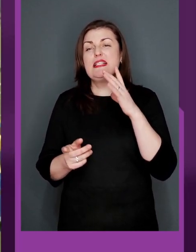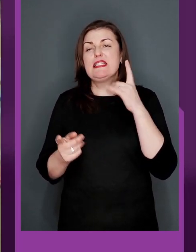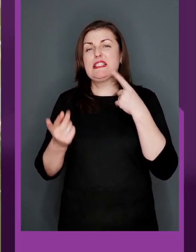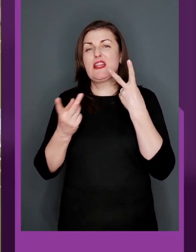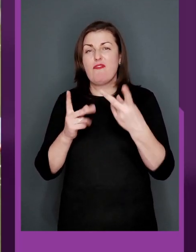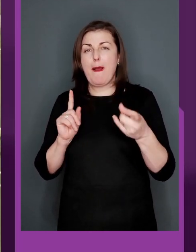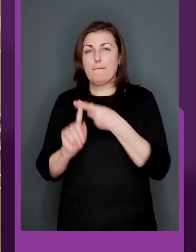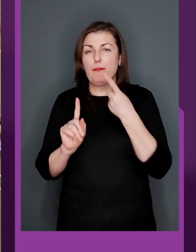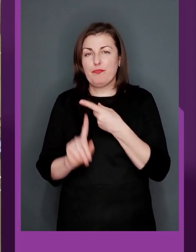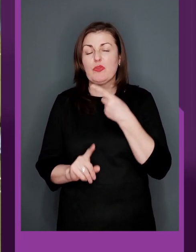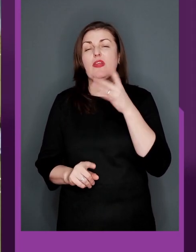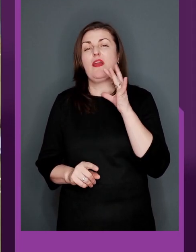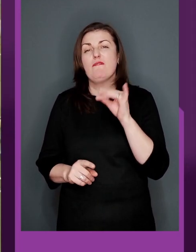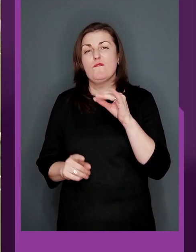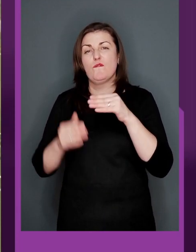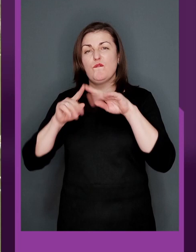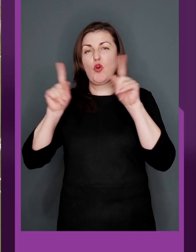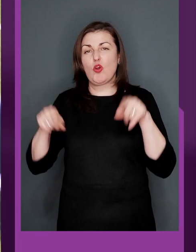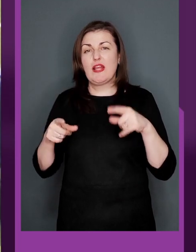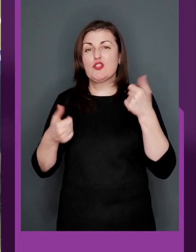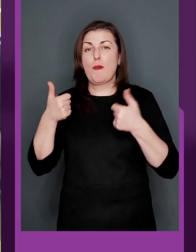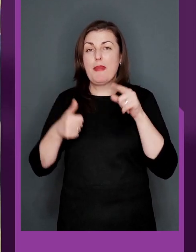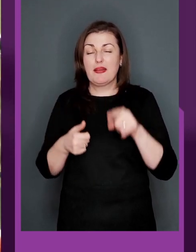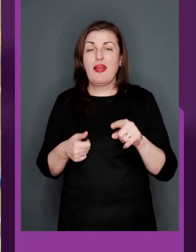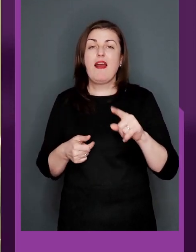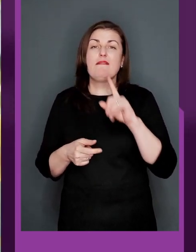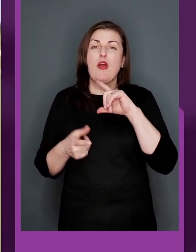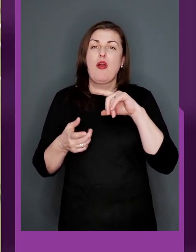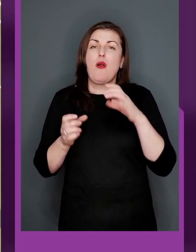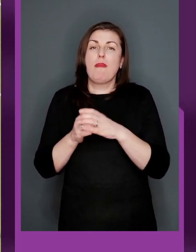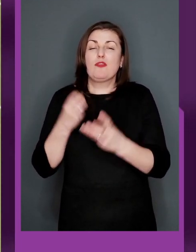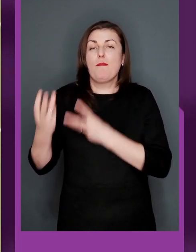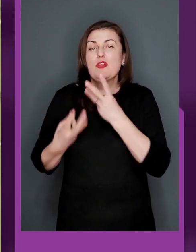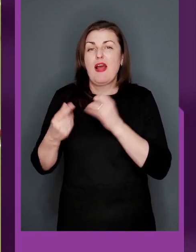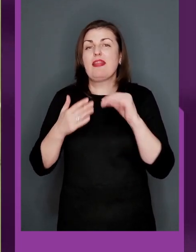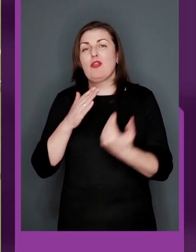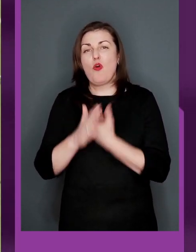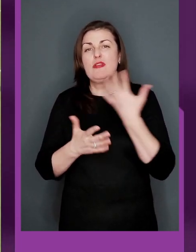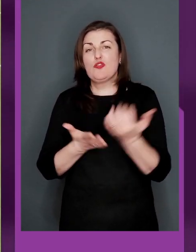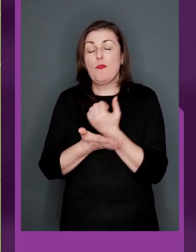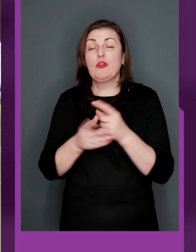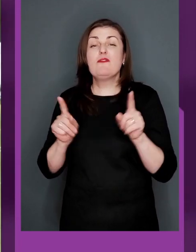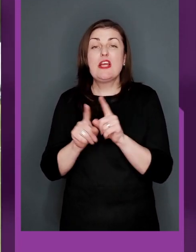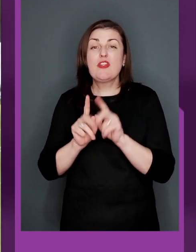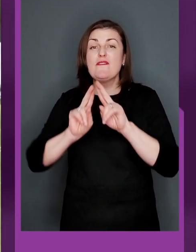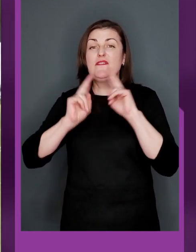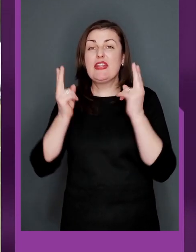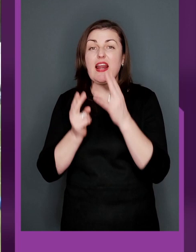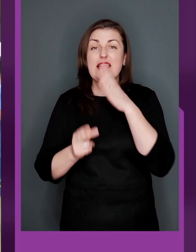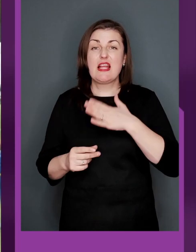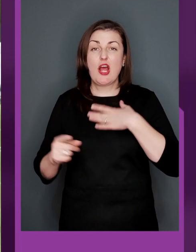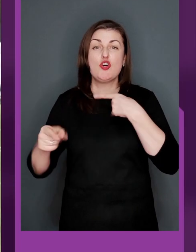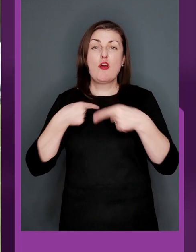забивши два м'ячі у ворота суперника. Гучна перемога зарядила команду мотивацію на нові здобутки. Все ж таки